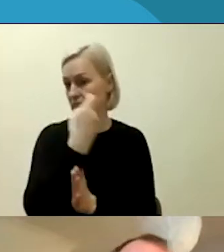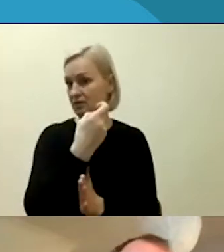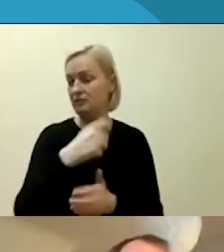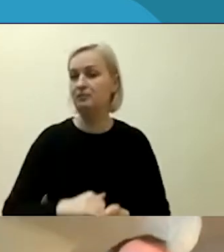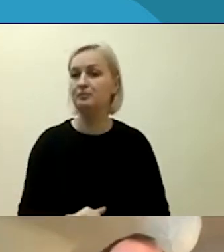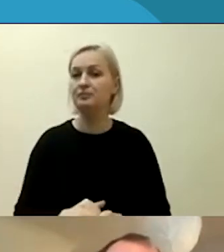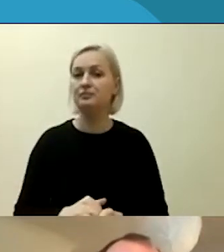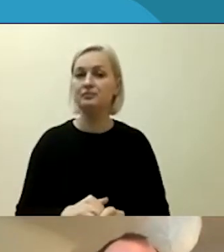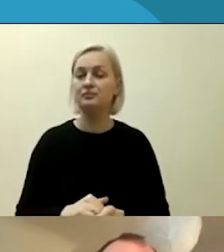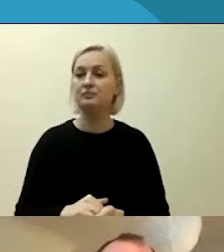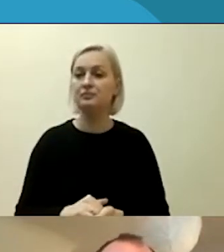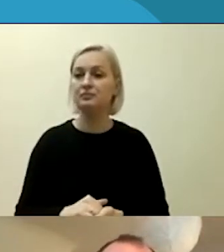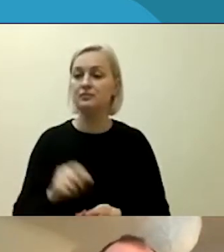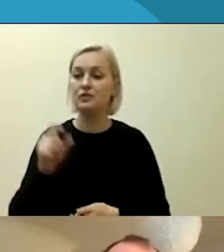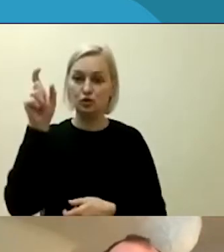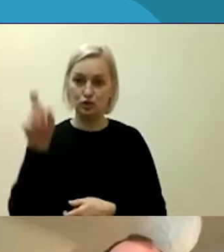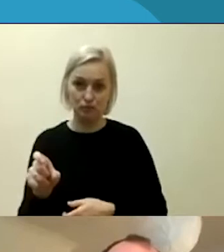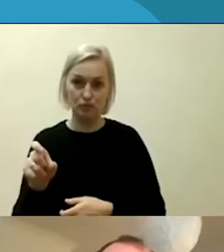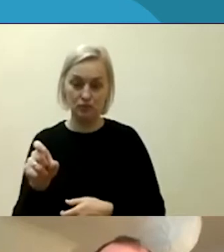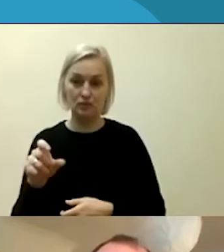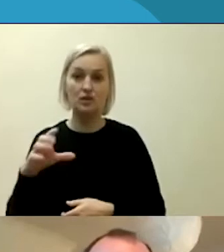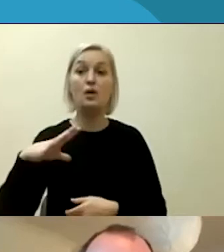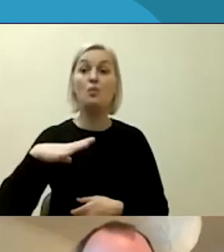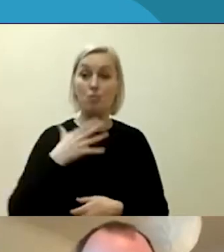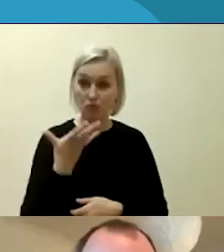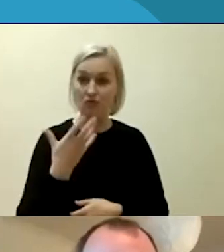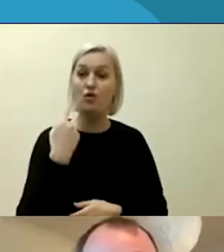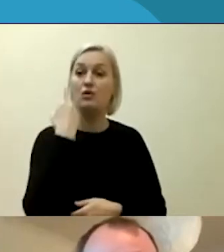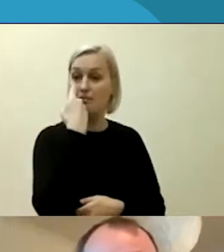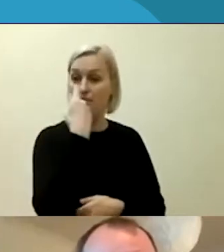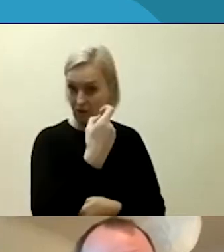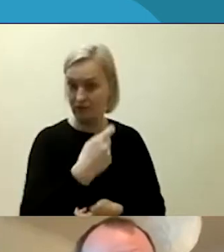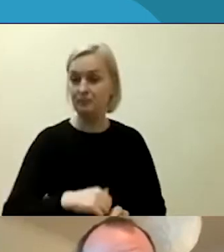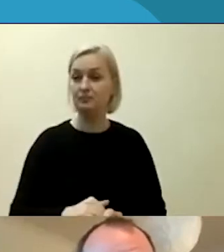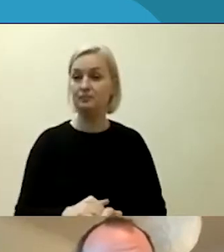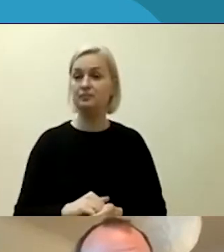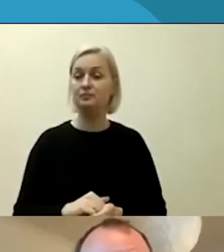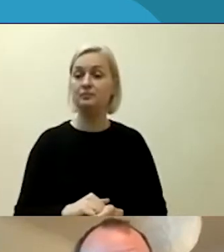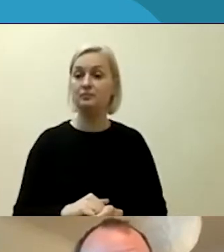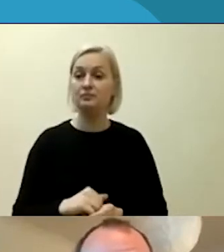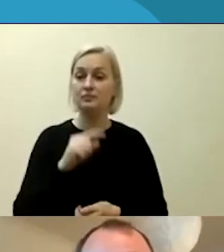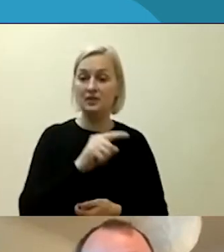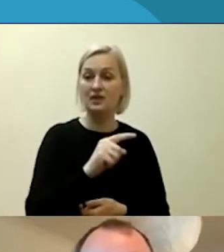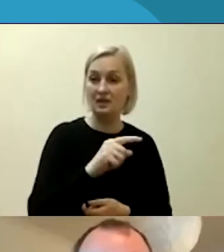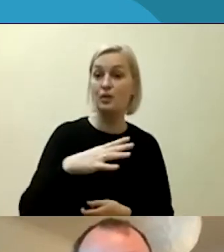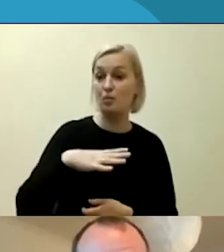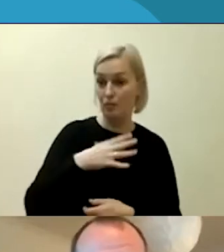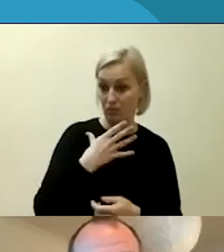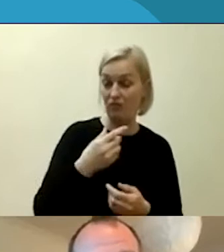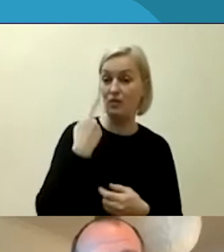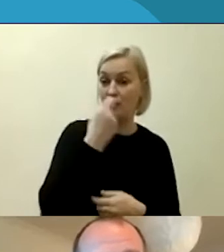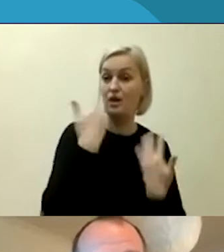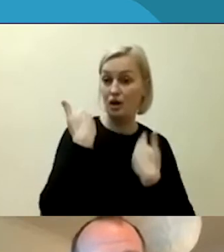pranešate apie tokį įvykį ir mes tą įvykį įtraukėme į